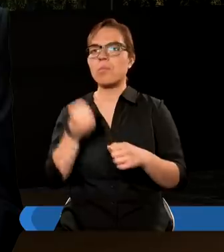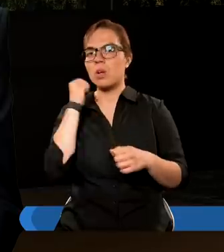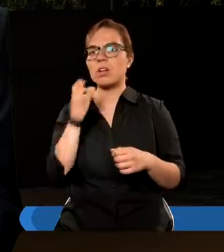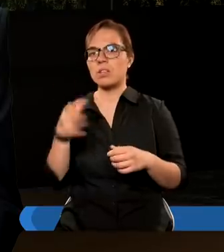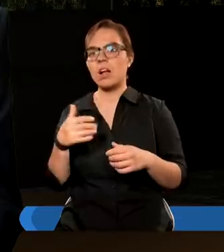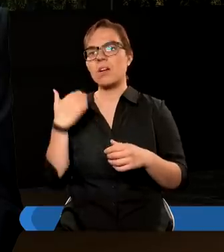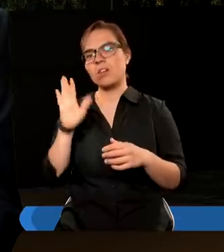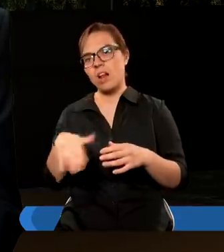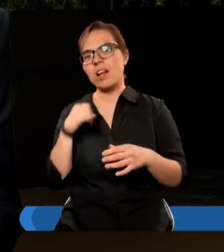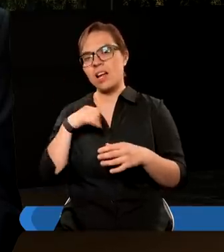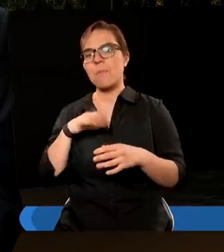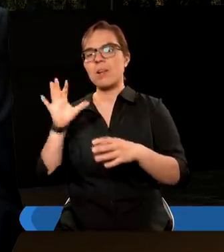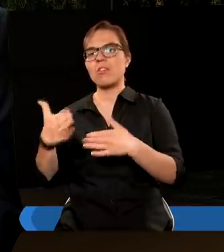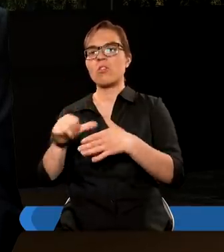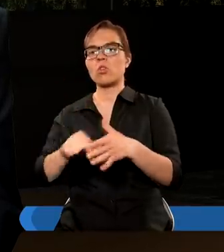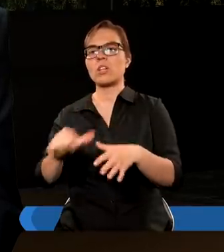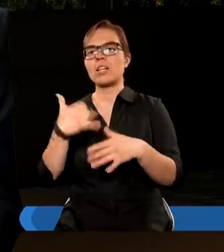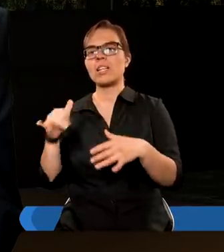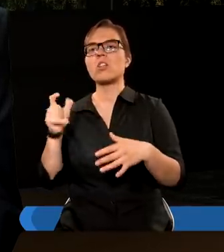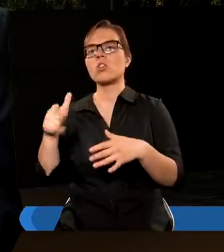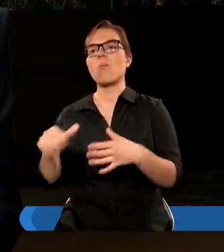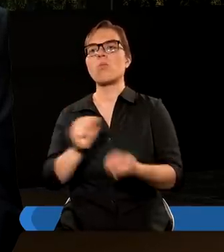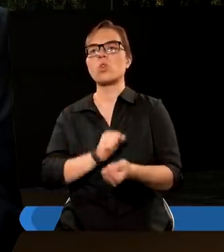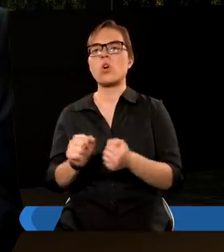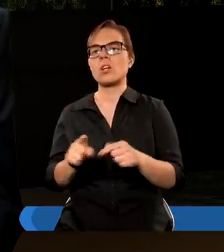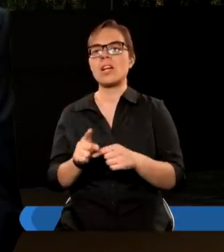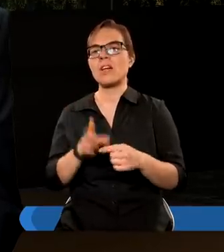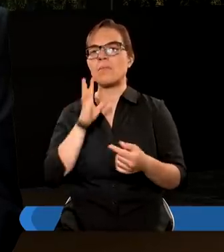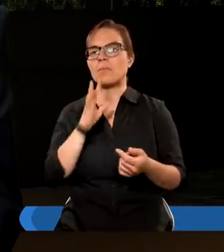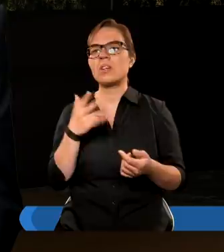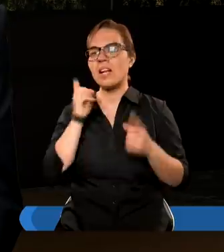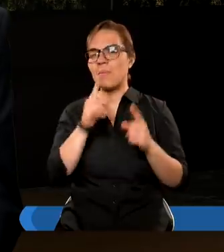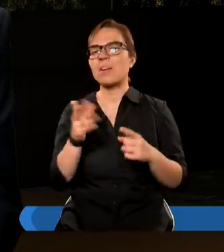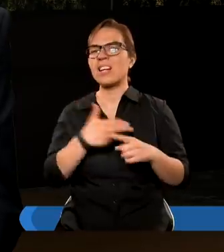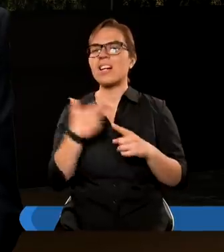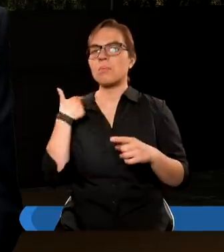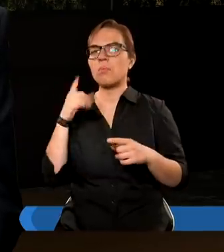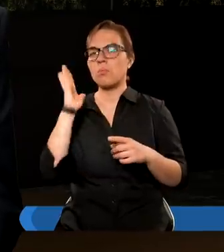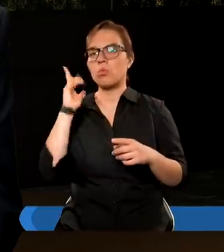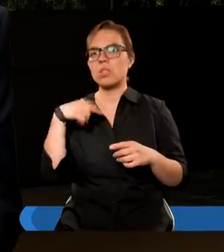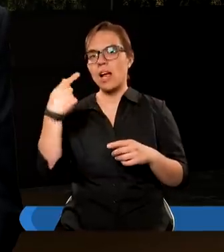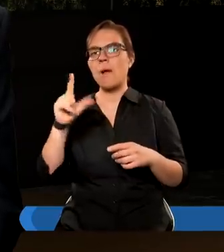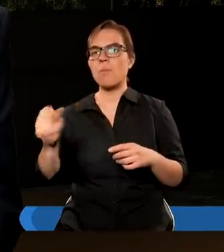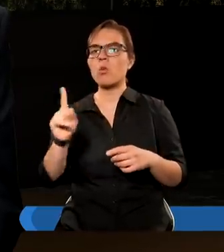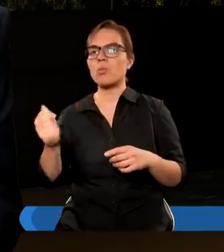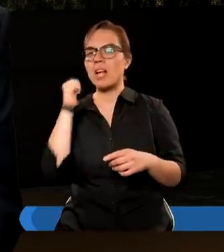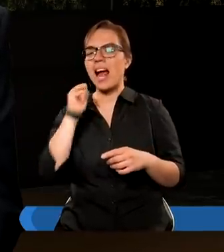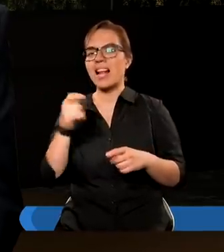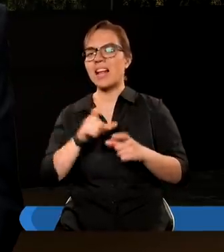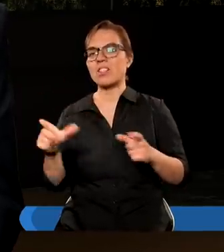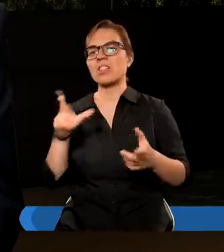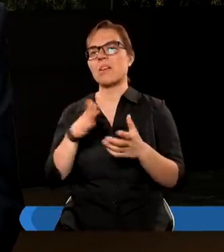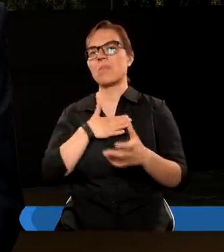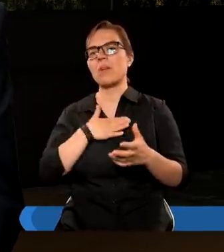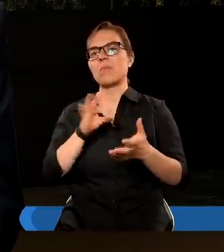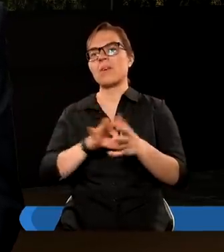jabłka, niech sobie tam będzie wśród tych innych. No co mu tam szkodzi? Zapewne kiedy byśmy poszli po te jabłka za jakiś czas,